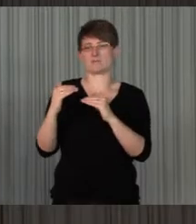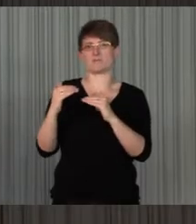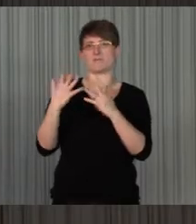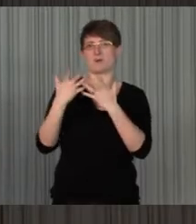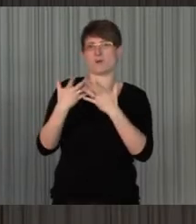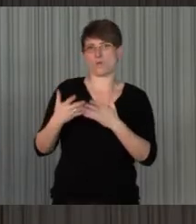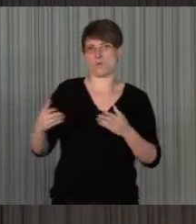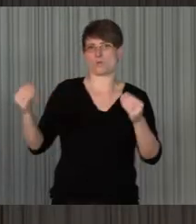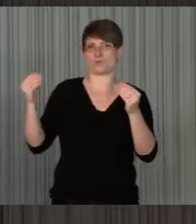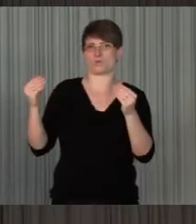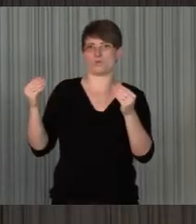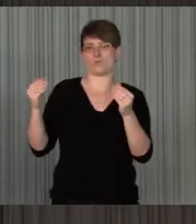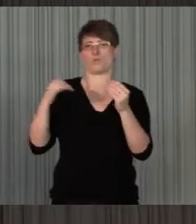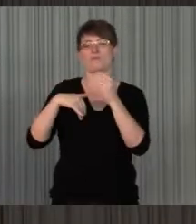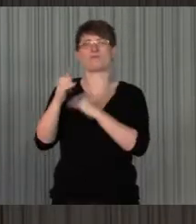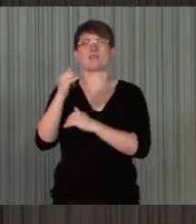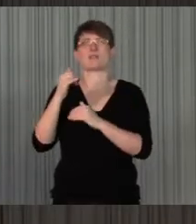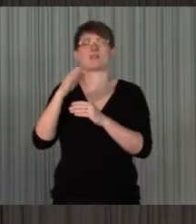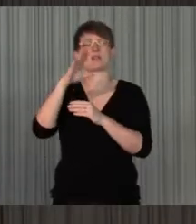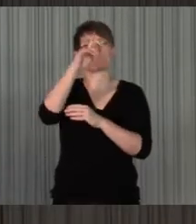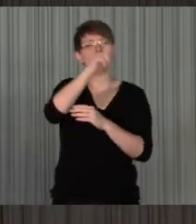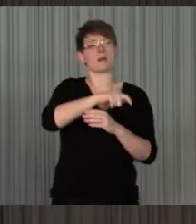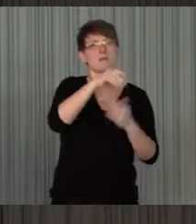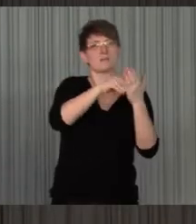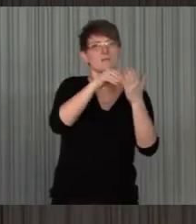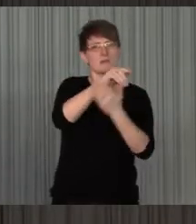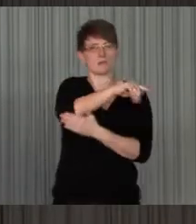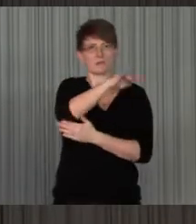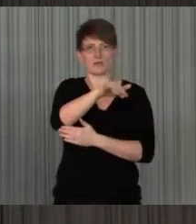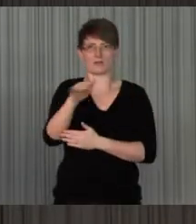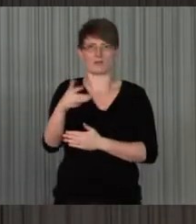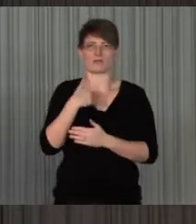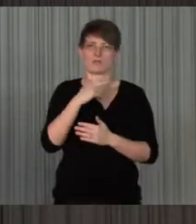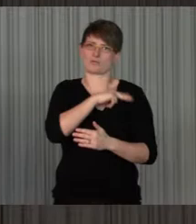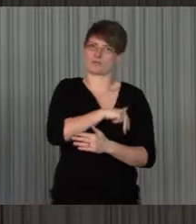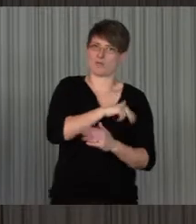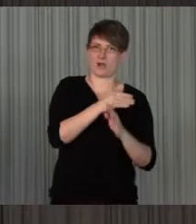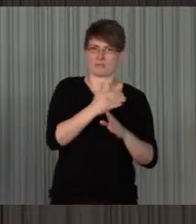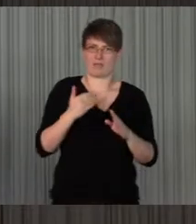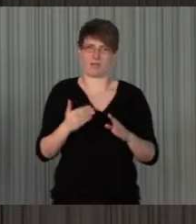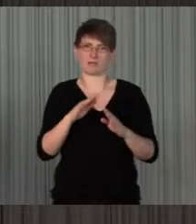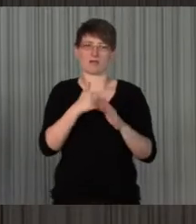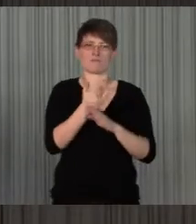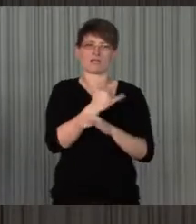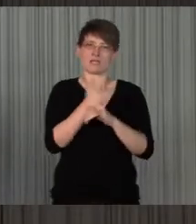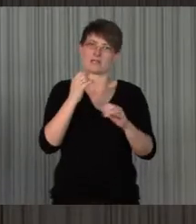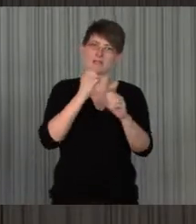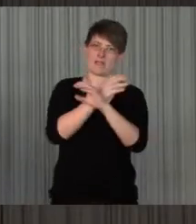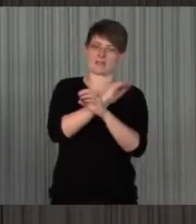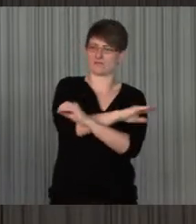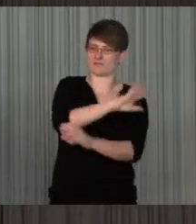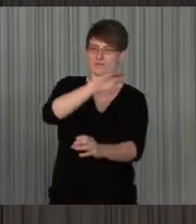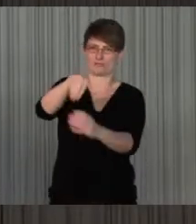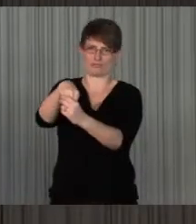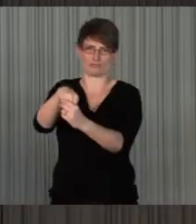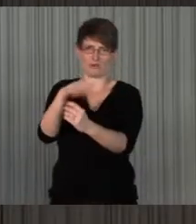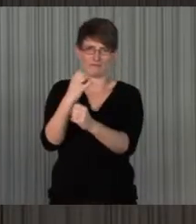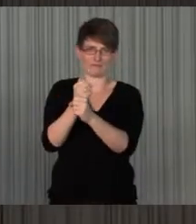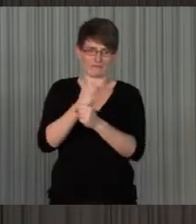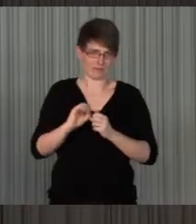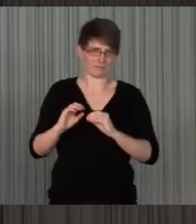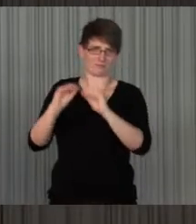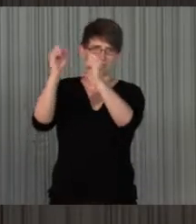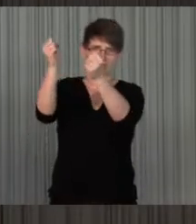Zugang für menschliche Behinderungen beeinträchtigen oder soziale Benachteile, eben zu neuesten Technik, Information, Kommunikation und